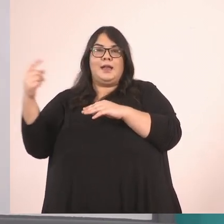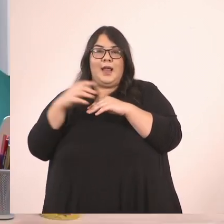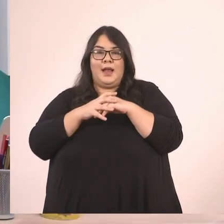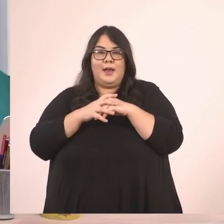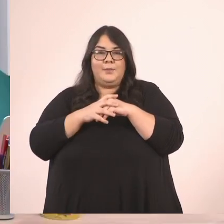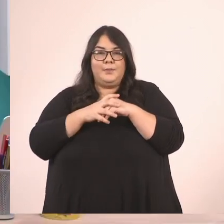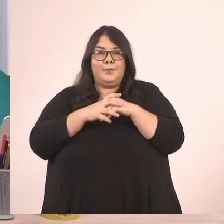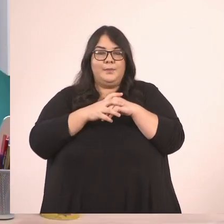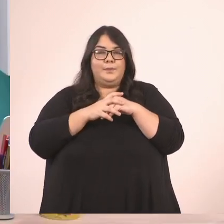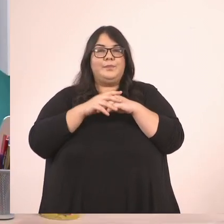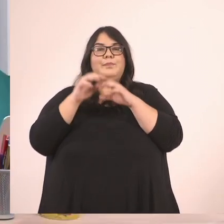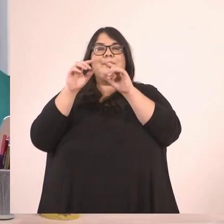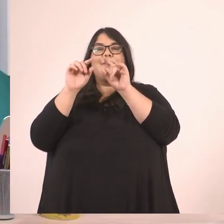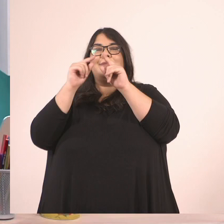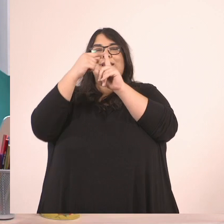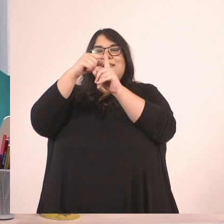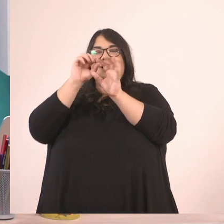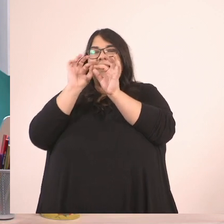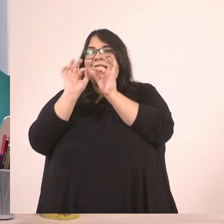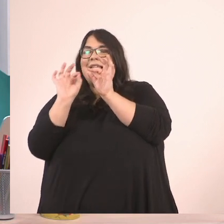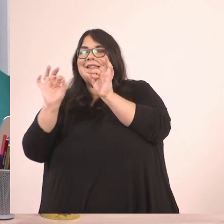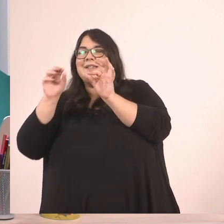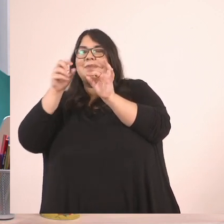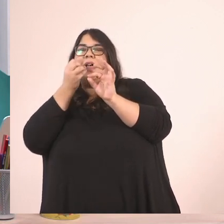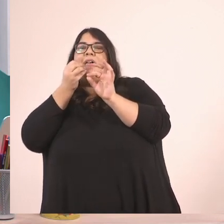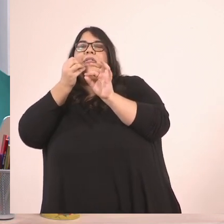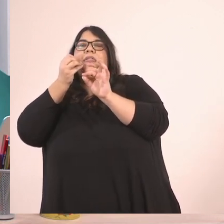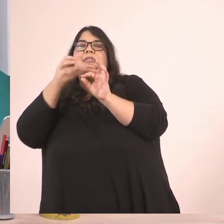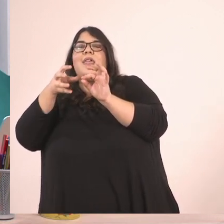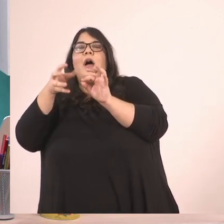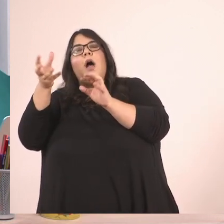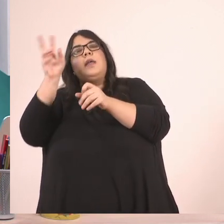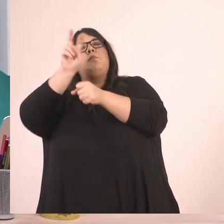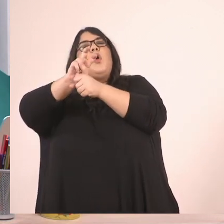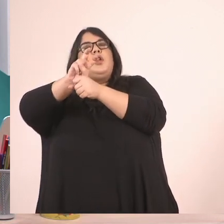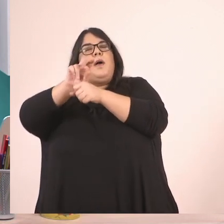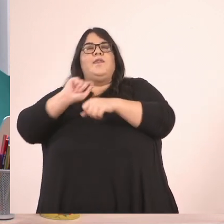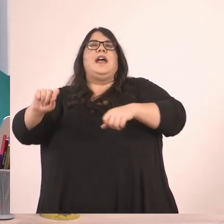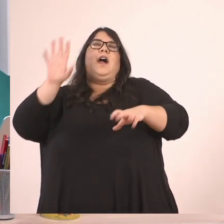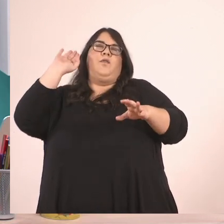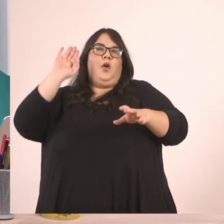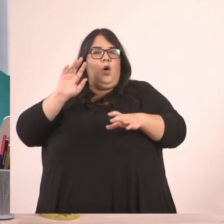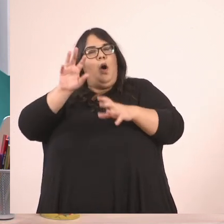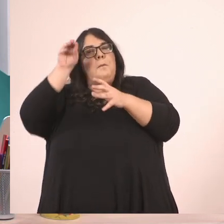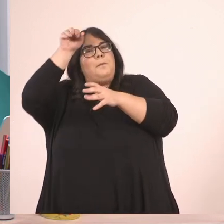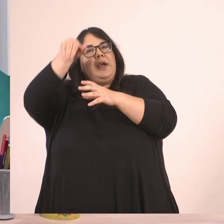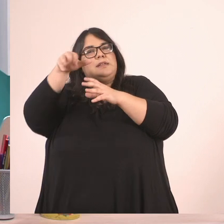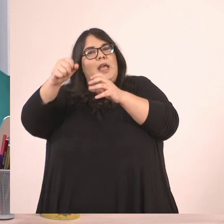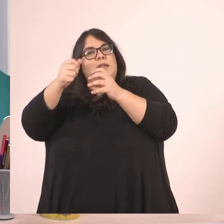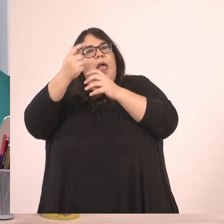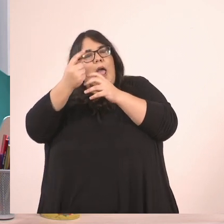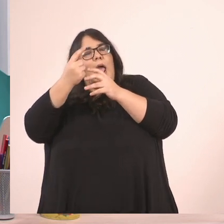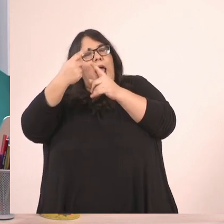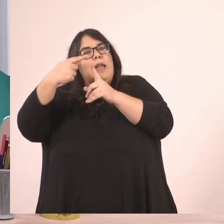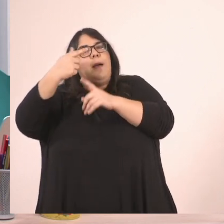Οι τελίσσες δείχνουν ότι μέσα εκεί έχουμε τις υπόλοιπες κλασματικές μονάδες Ένα πέμπτο